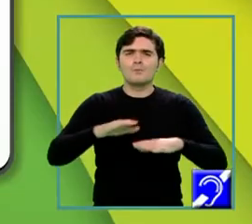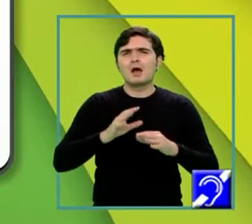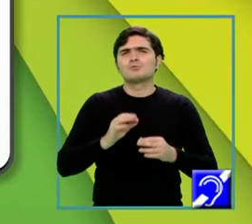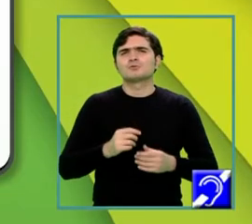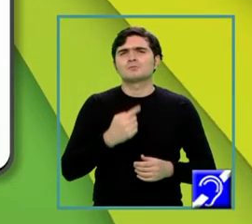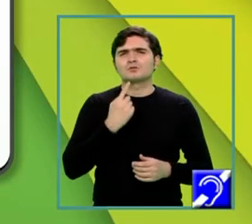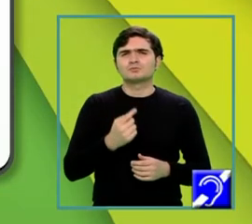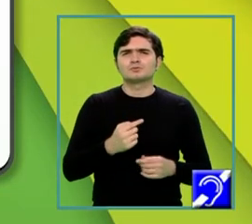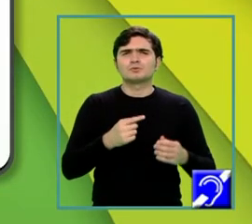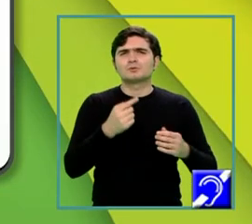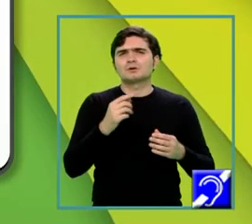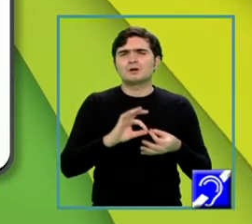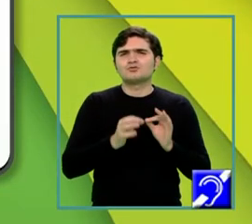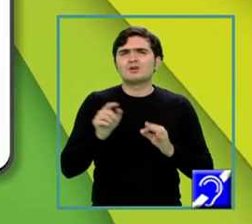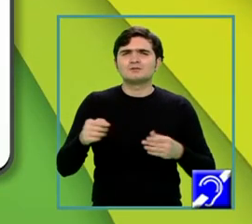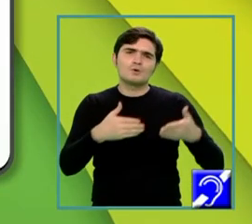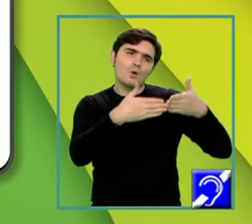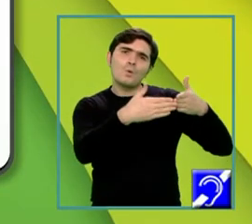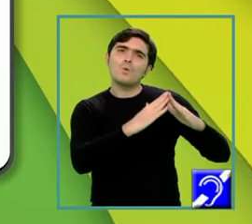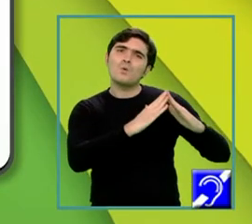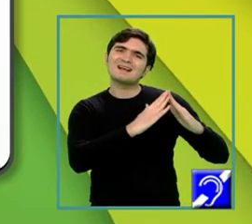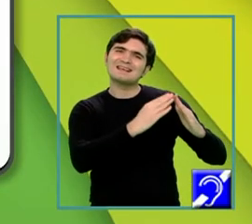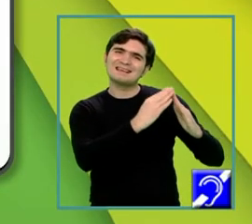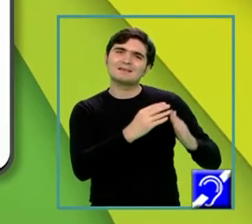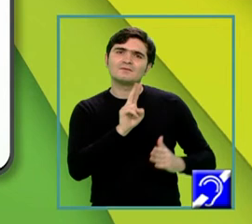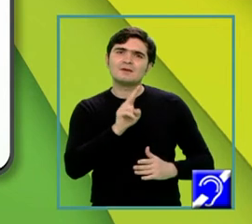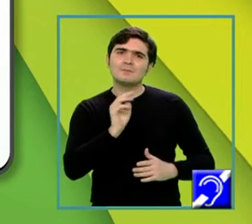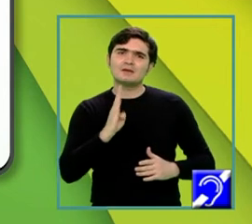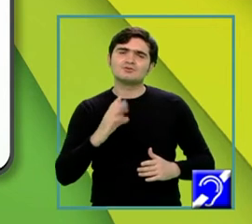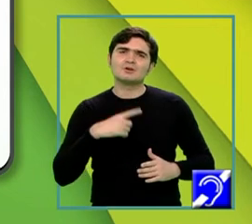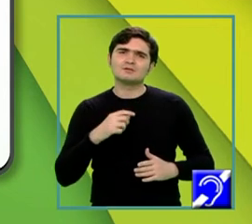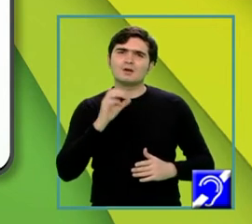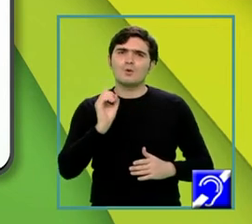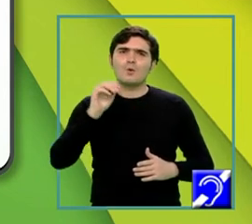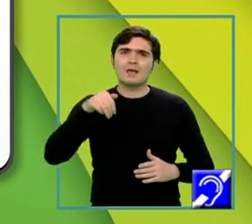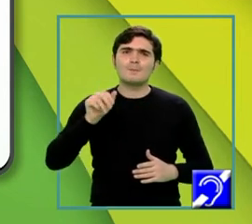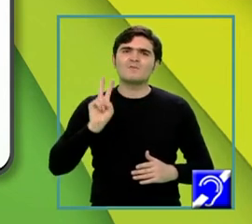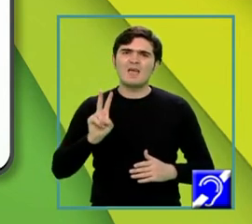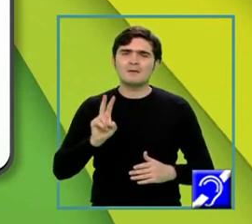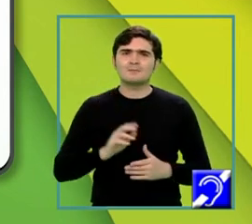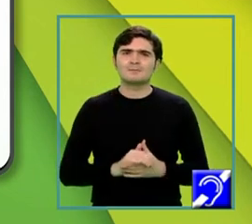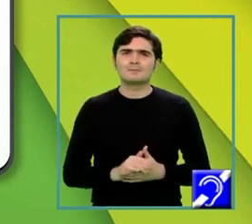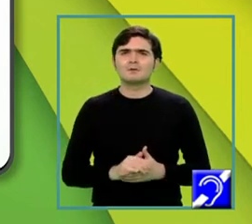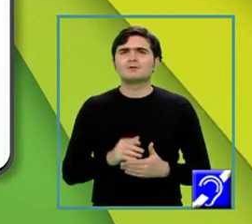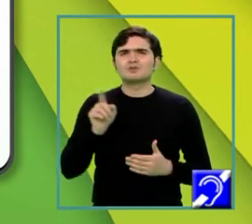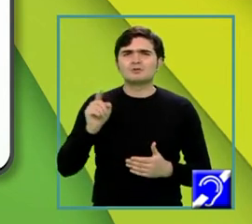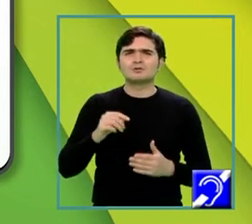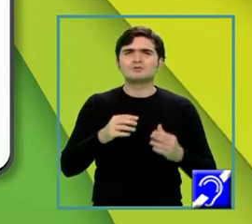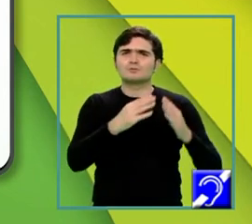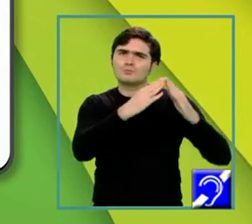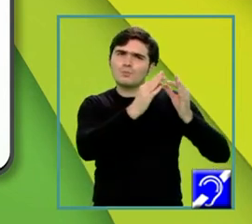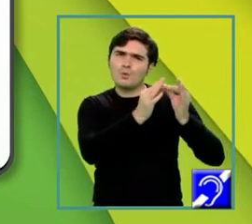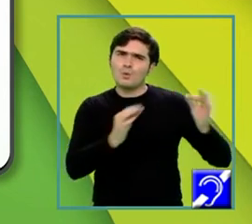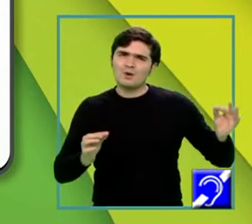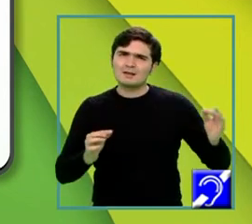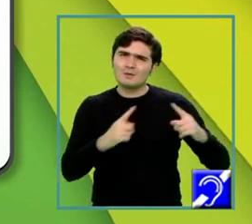cele două plane, VBC și ABC, este unghiul OMV, OMV pe care îl avem și acolo